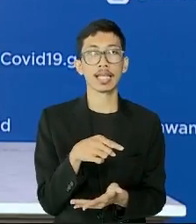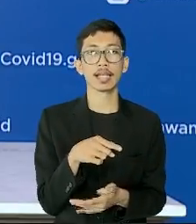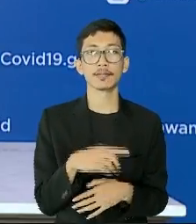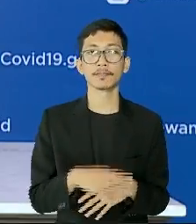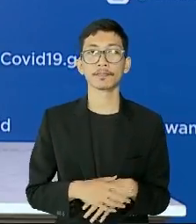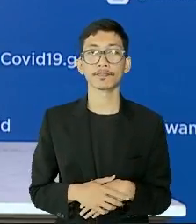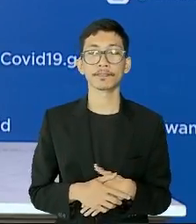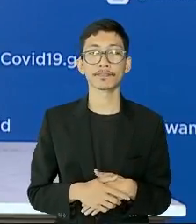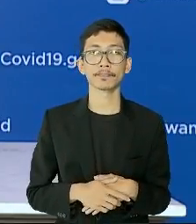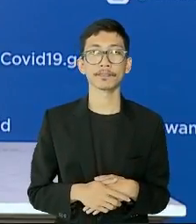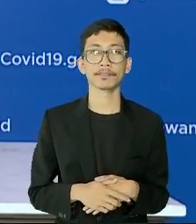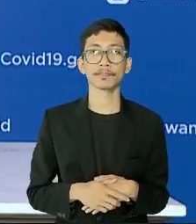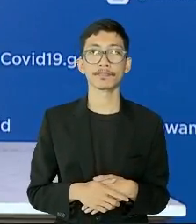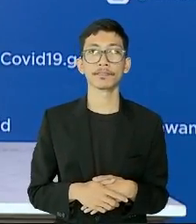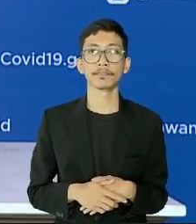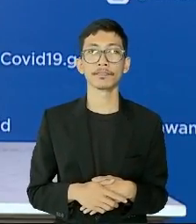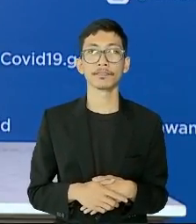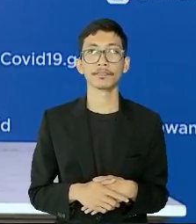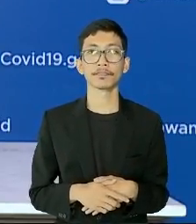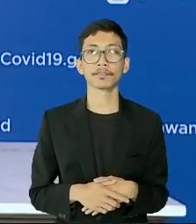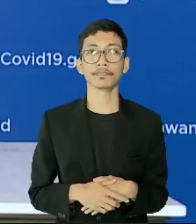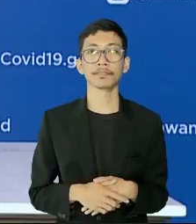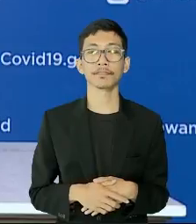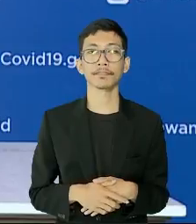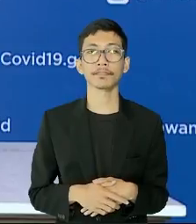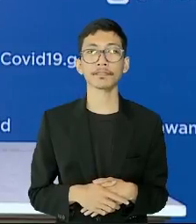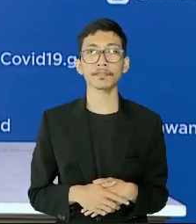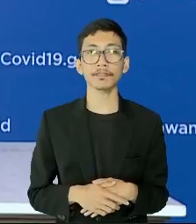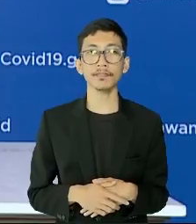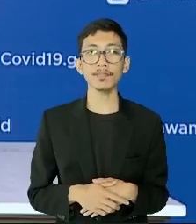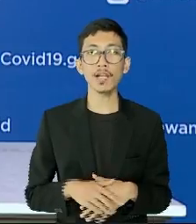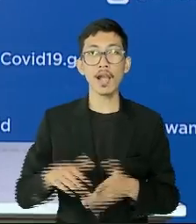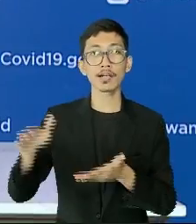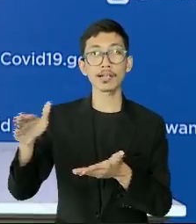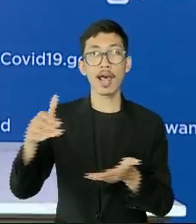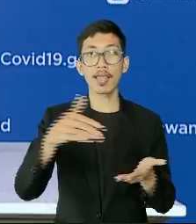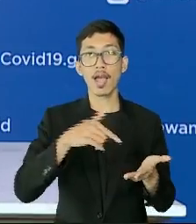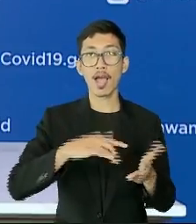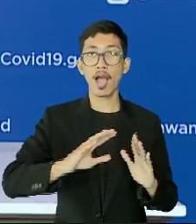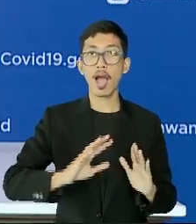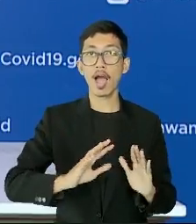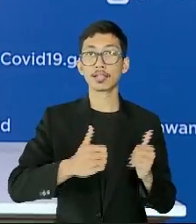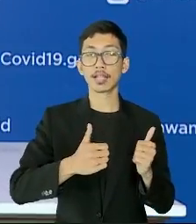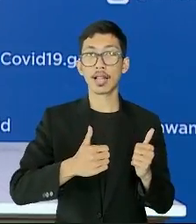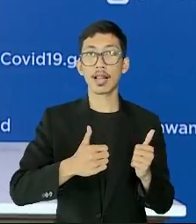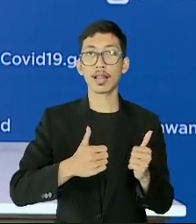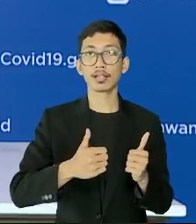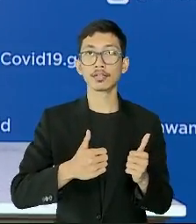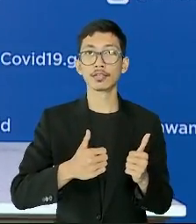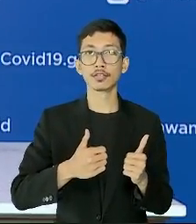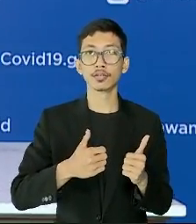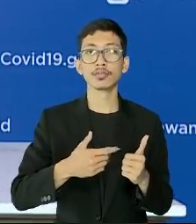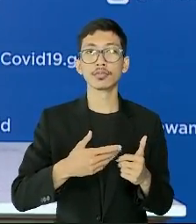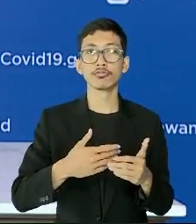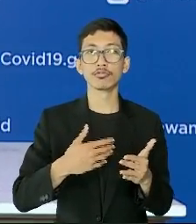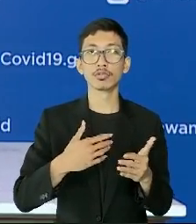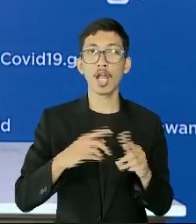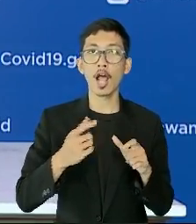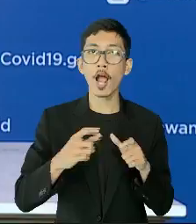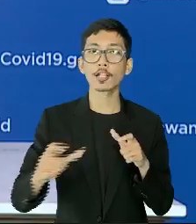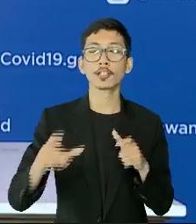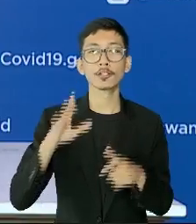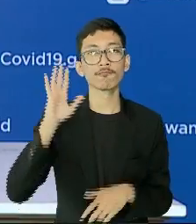fasilitas publik. Kedua, hasil ini dapat menjadi dasar penentuan strategi pengendalian ke depan